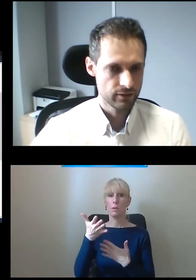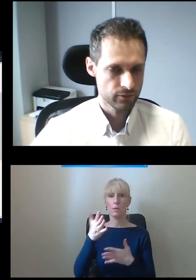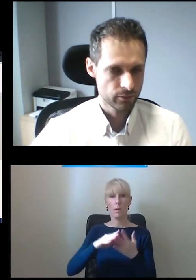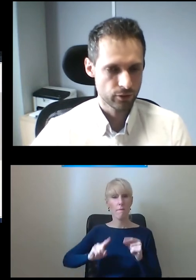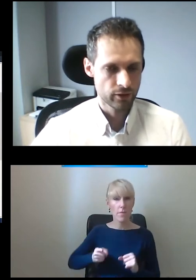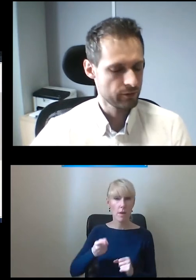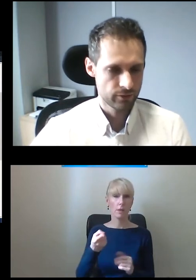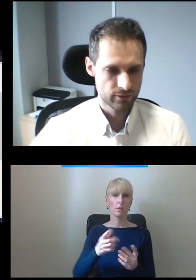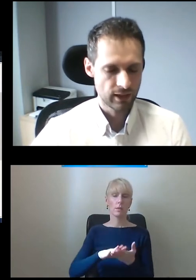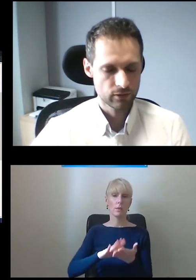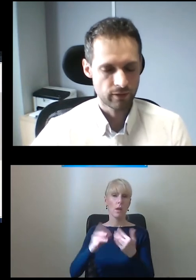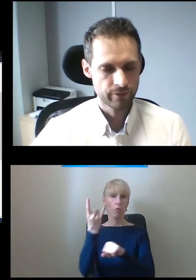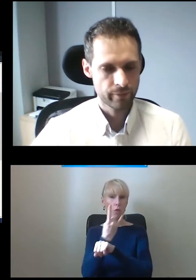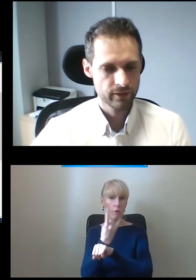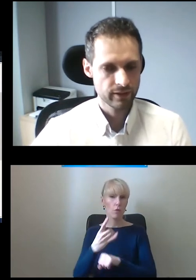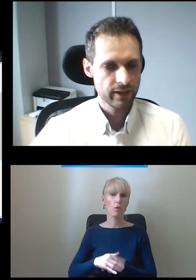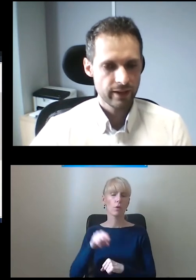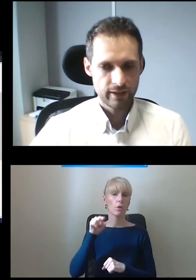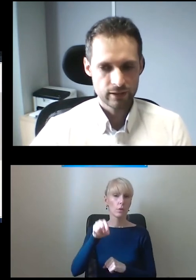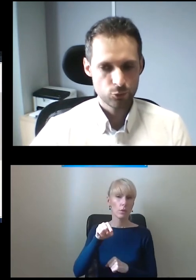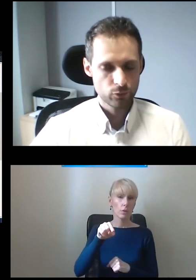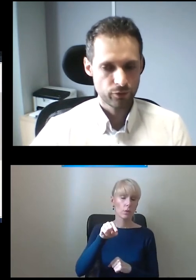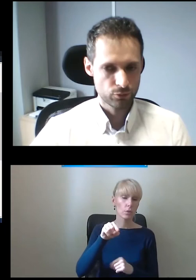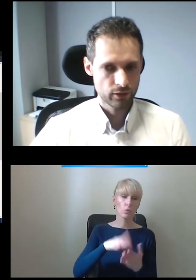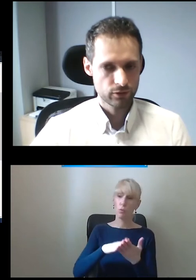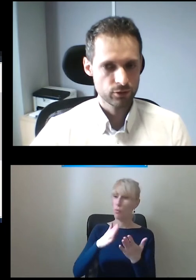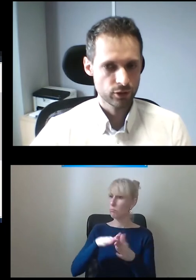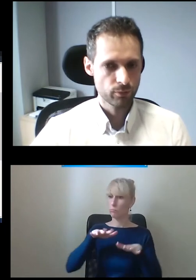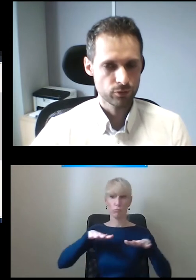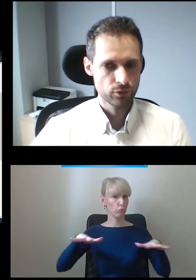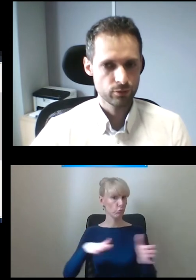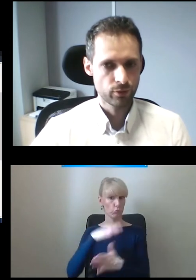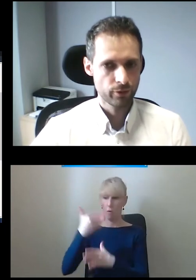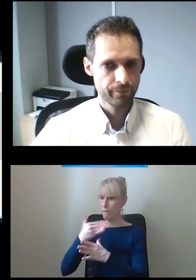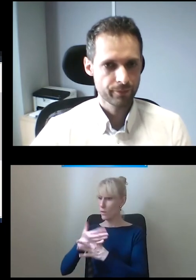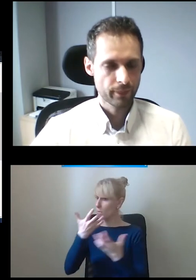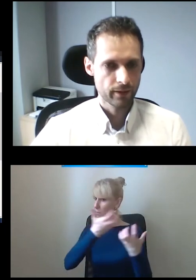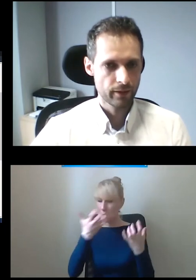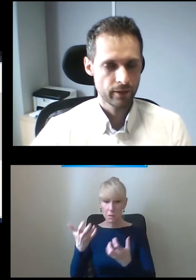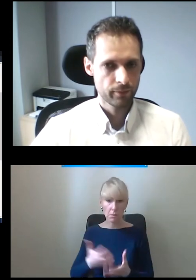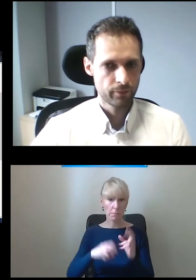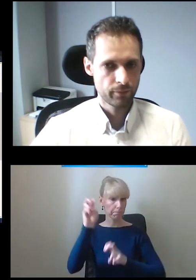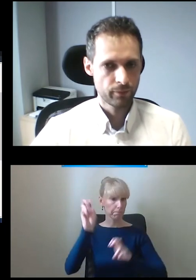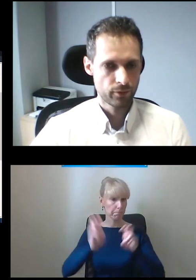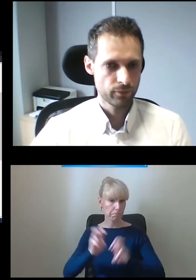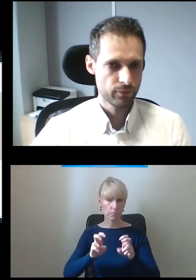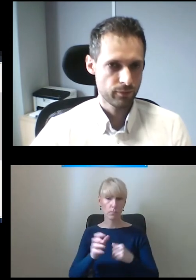Francji, w Seattle, w Ameryce. Jest mnóstwo firm, które chcą się tego podjąć, bo